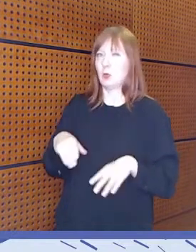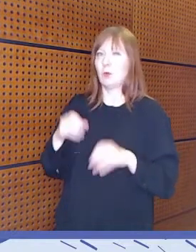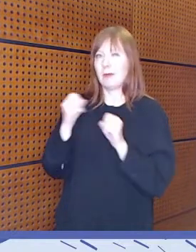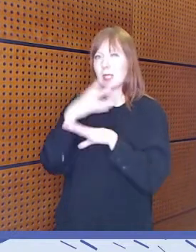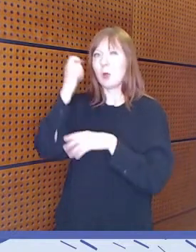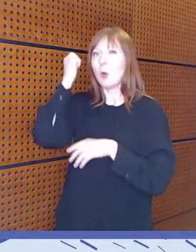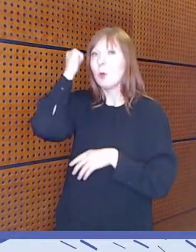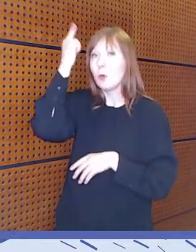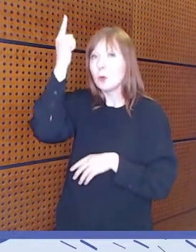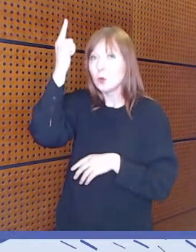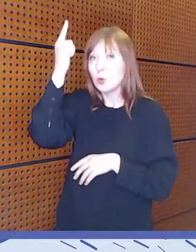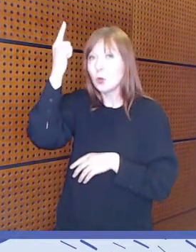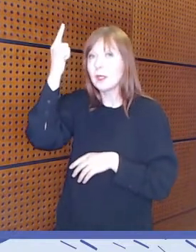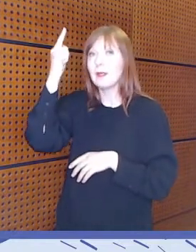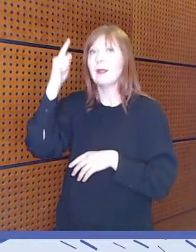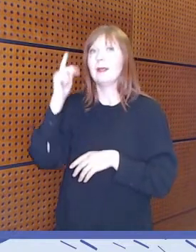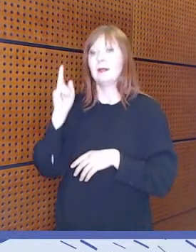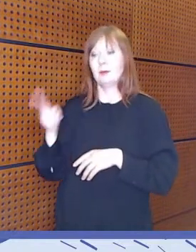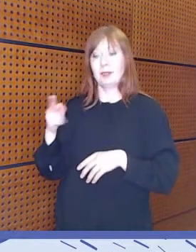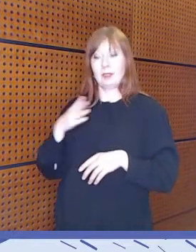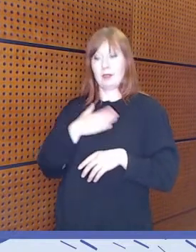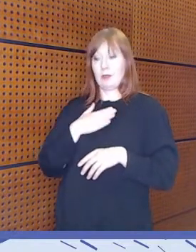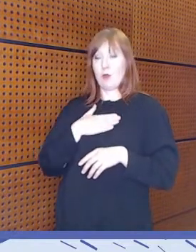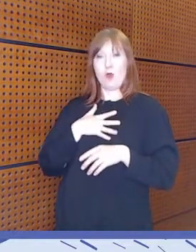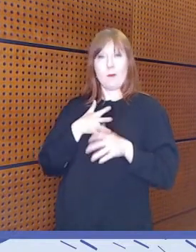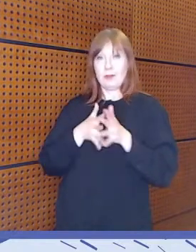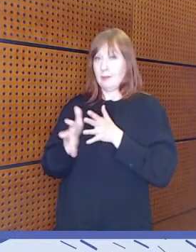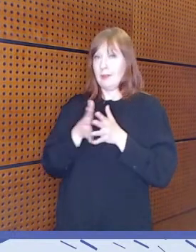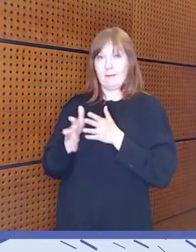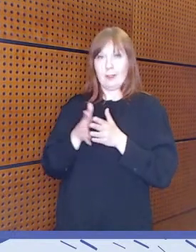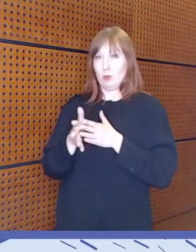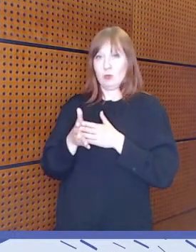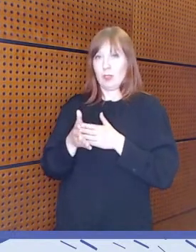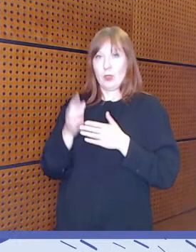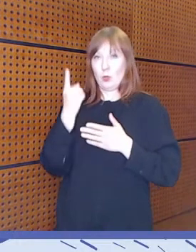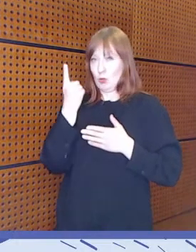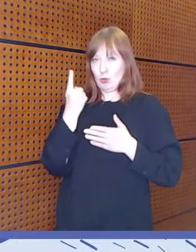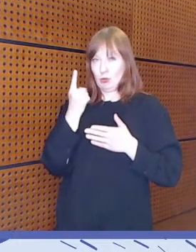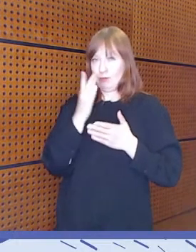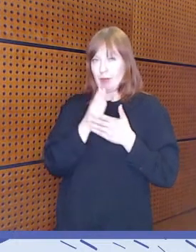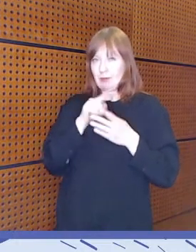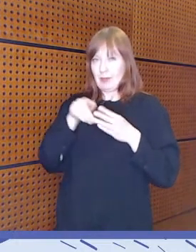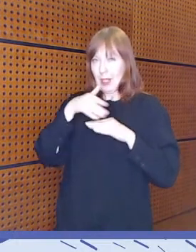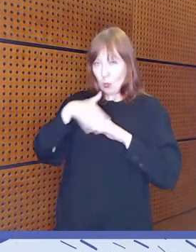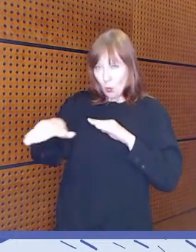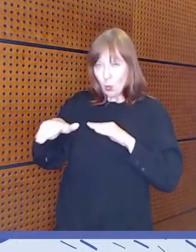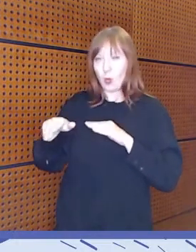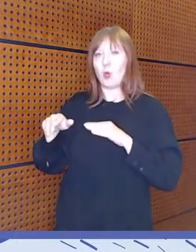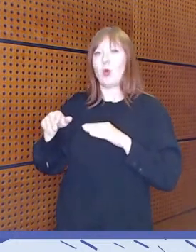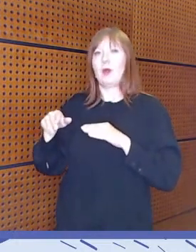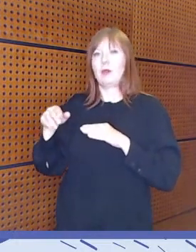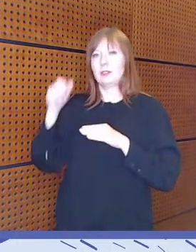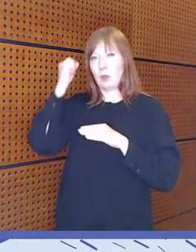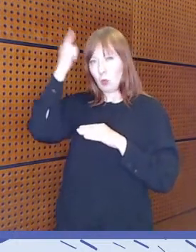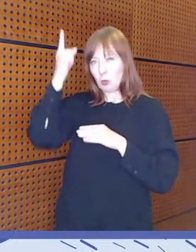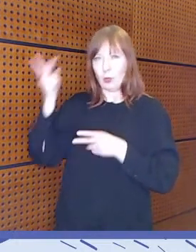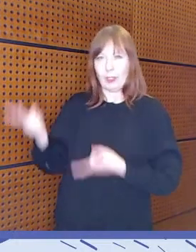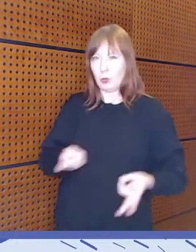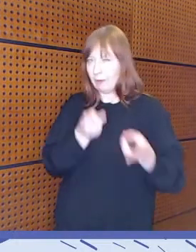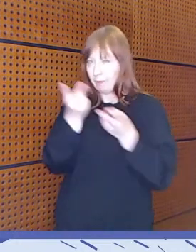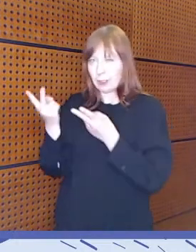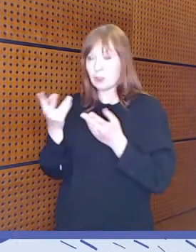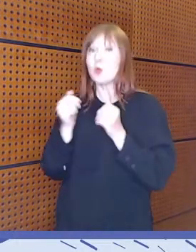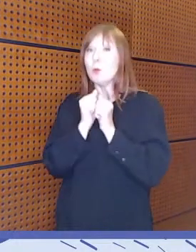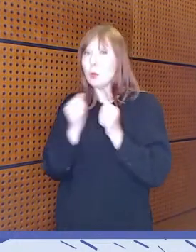selvityksen lähtökohta tarkastella sen mediakulttuurin yhdenvertaisuutta, mutta se nousi hyvin vahvasti esille